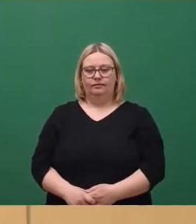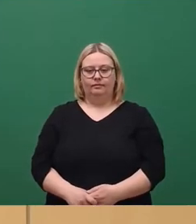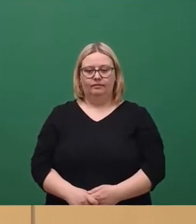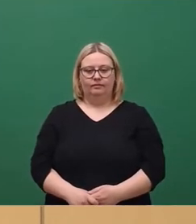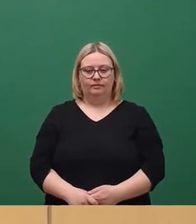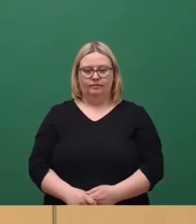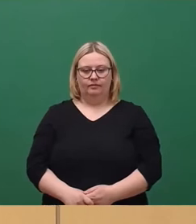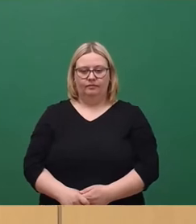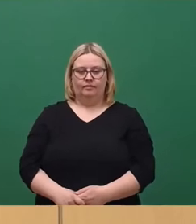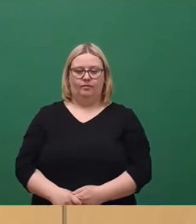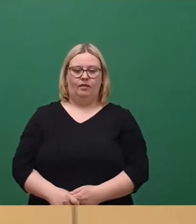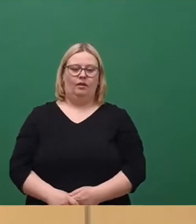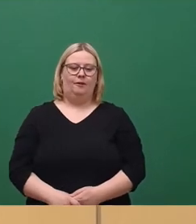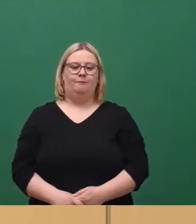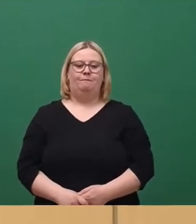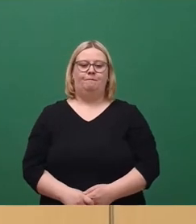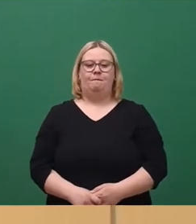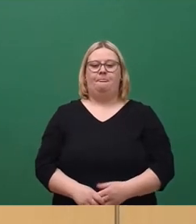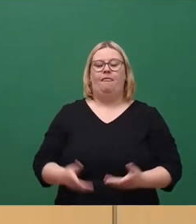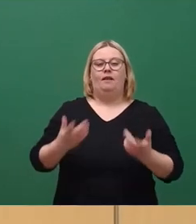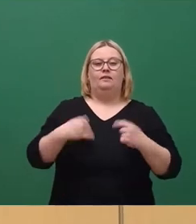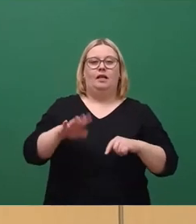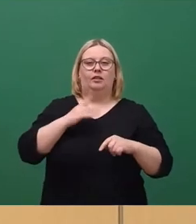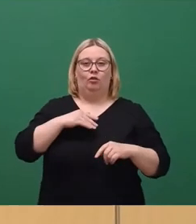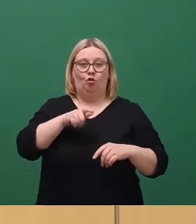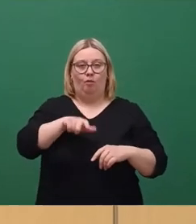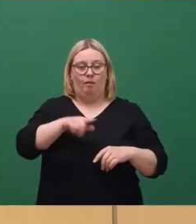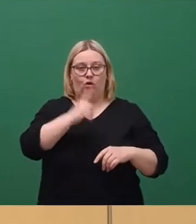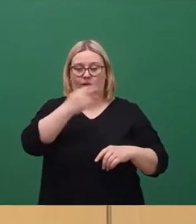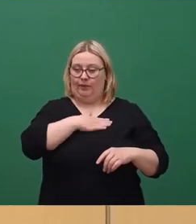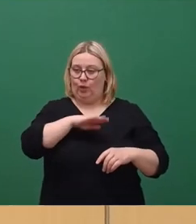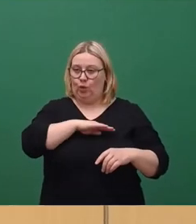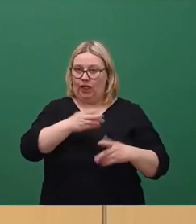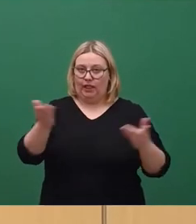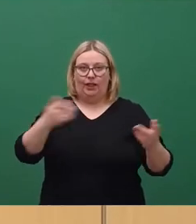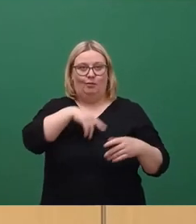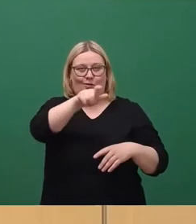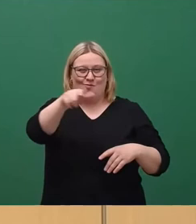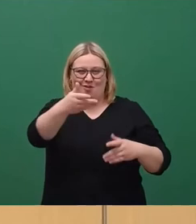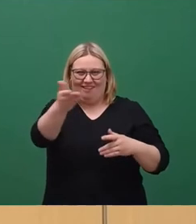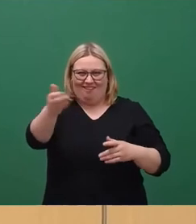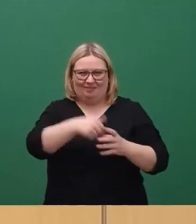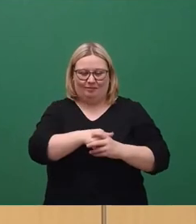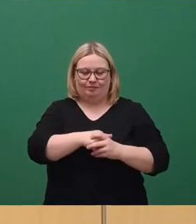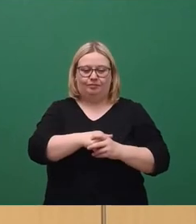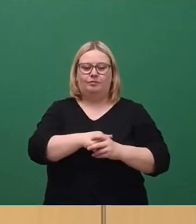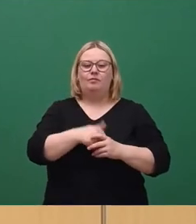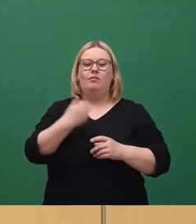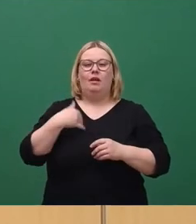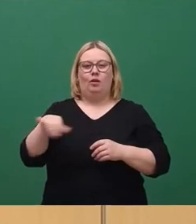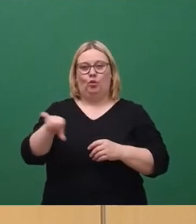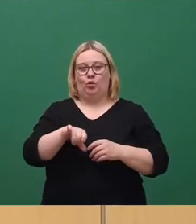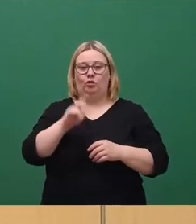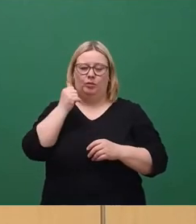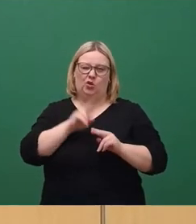Sehr geehrter Herr Oberbürgermeister, liebe Kolleginnen und Kollegen, liebe Bürgerinnen und Bürger, Herr Krüger, ganz kurze Korrektur.